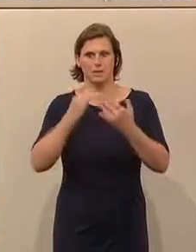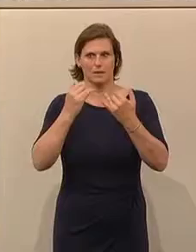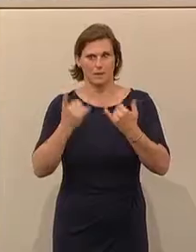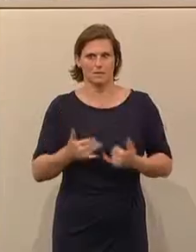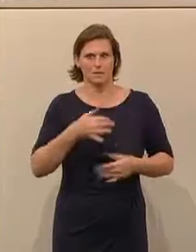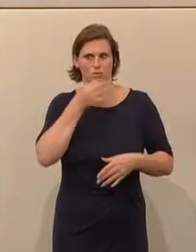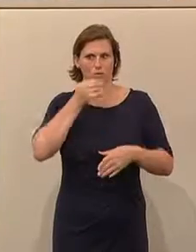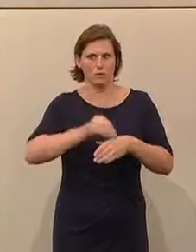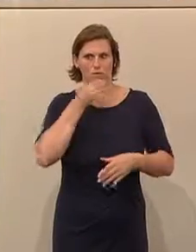Nationalrat diskutiert werden.